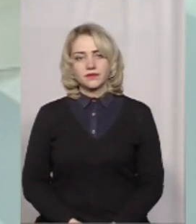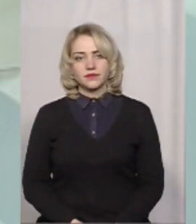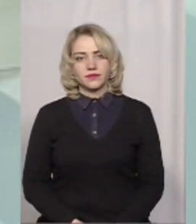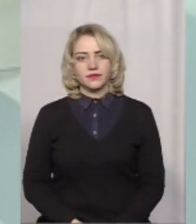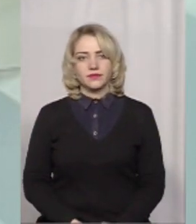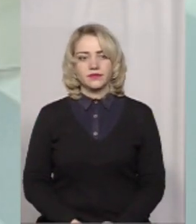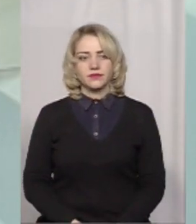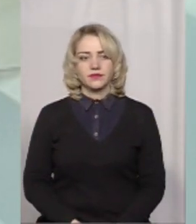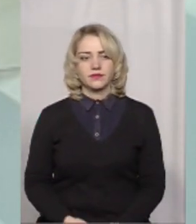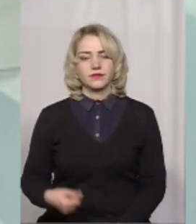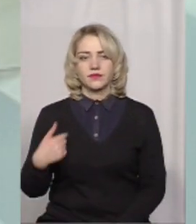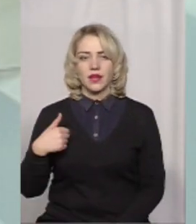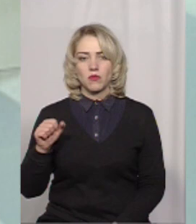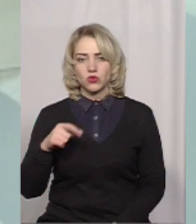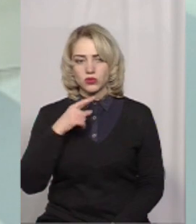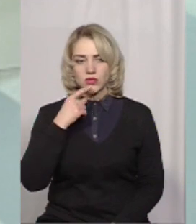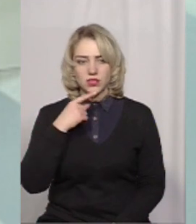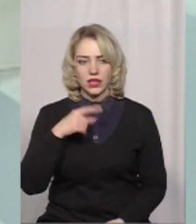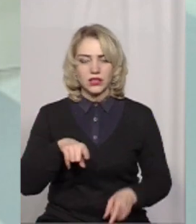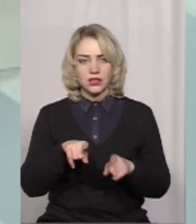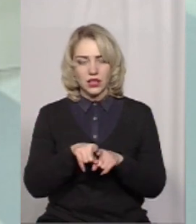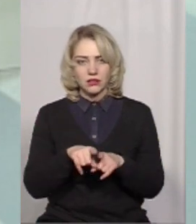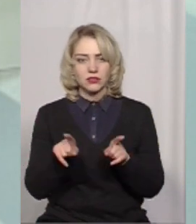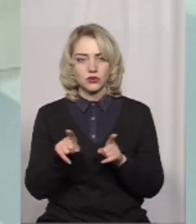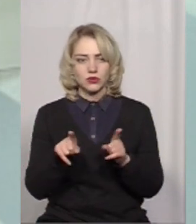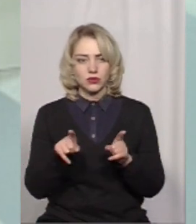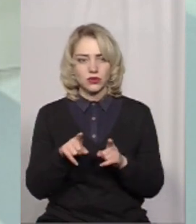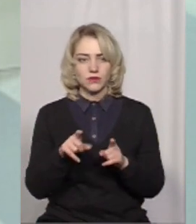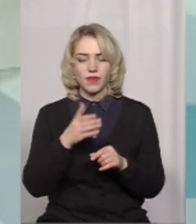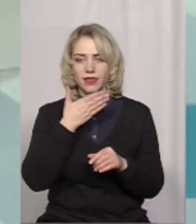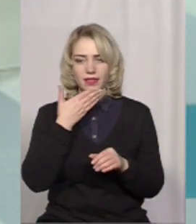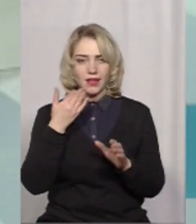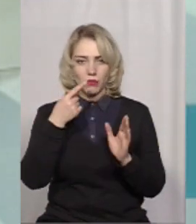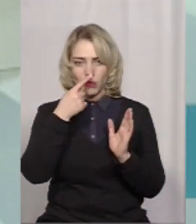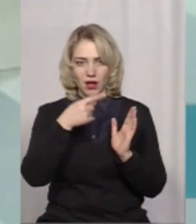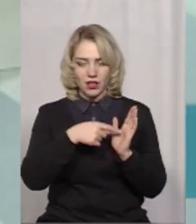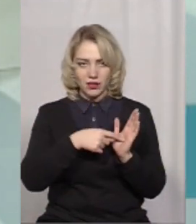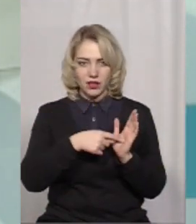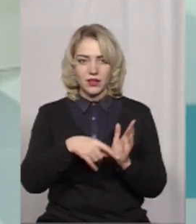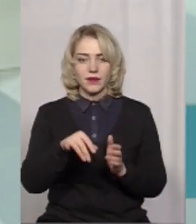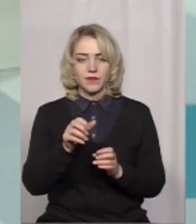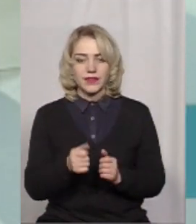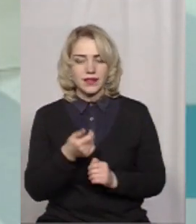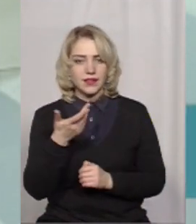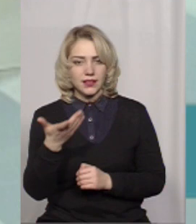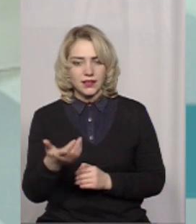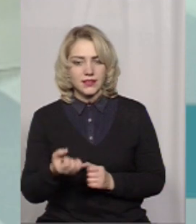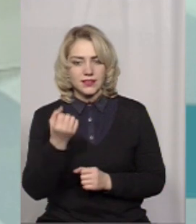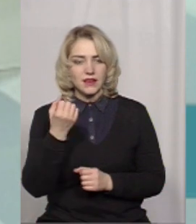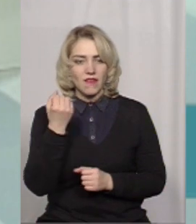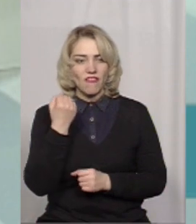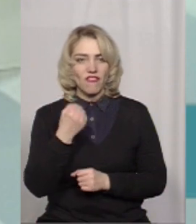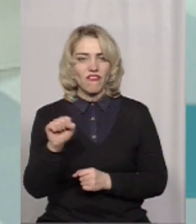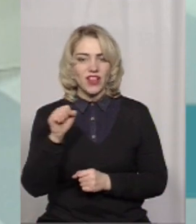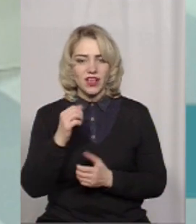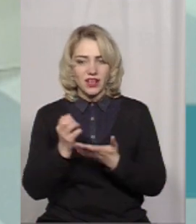Я можу сказати так, що не попали в кількість виграшних